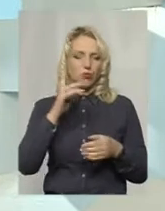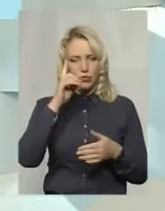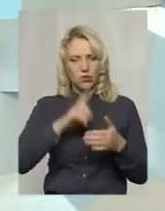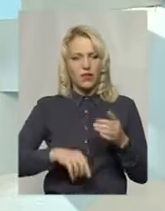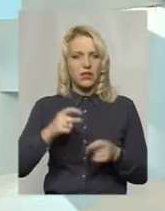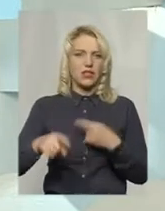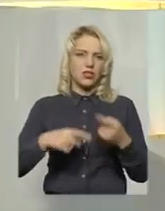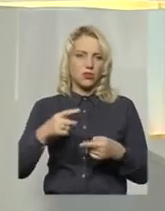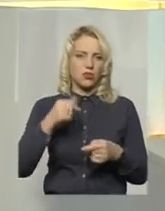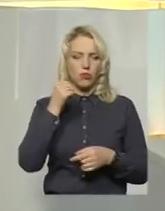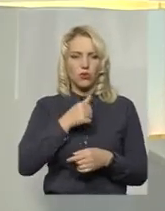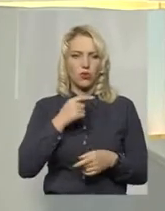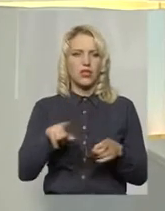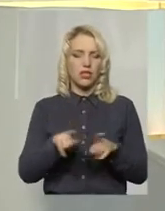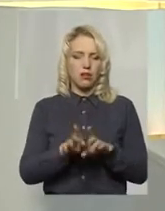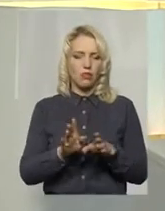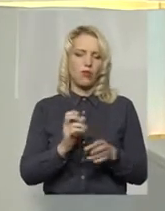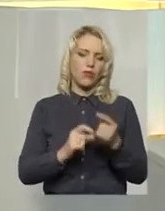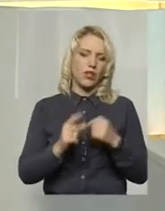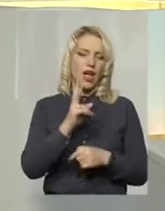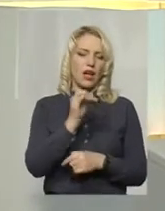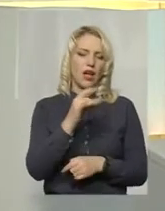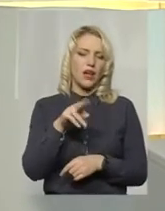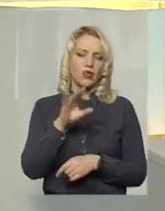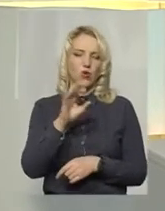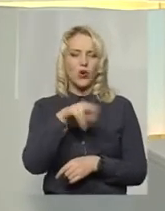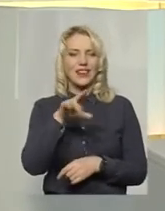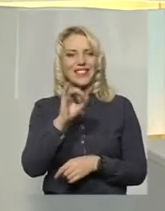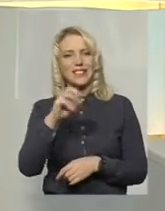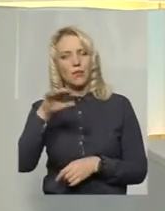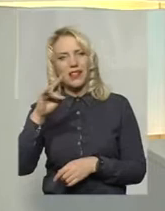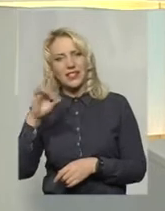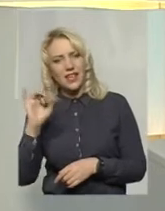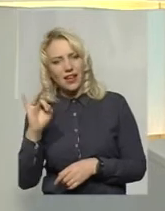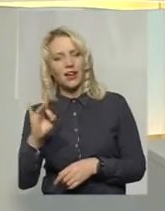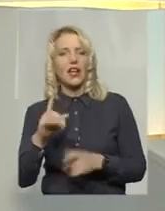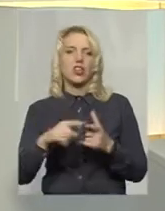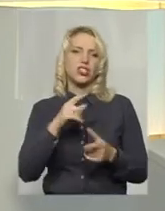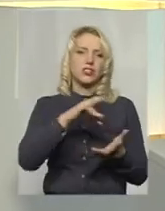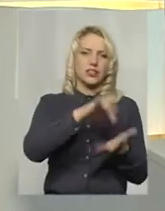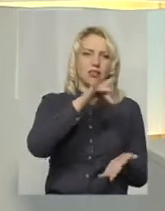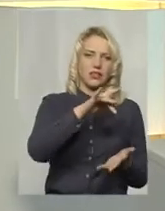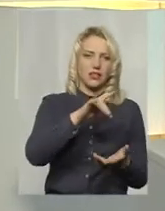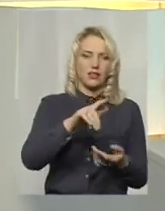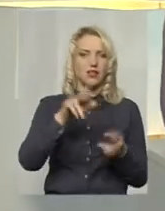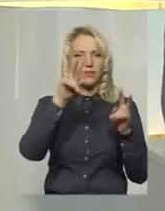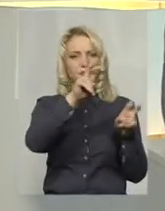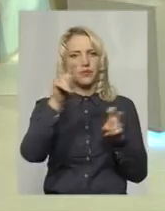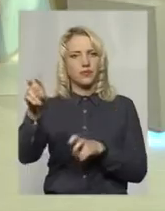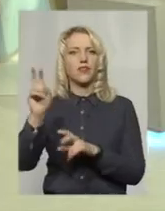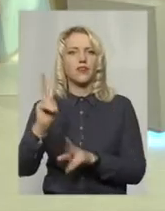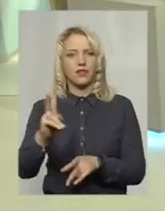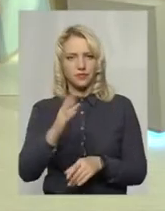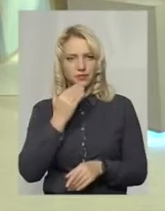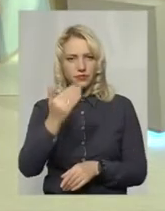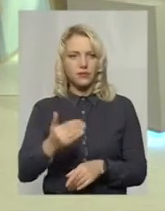так само плануєте повертатися в якості кардіодиспенсеру чи кардіологічного центру? Бо розмови про це вже точаться, мабуть, з 15-го року. Ну,